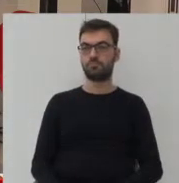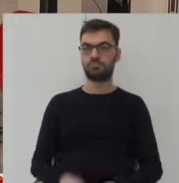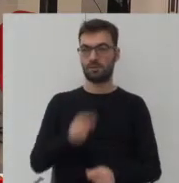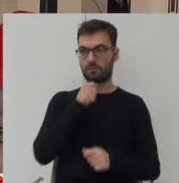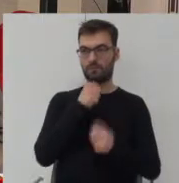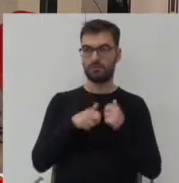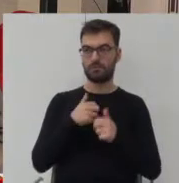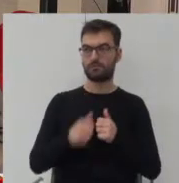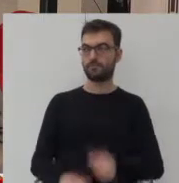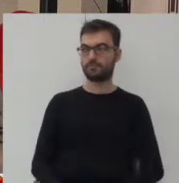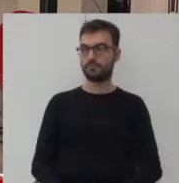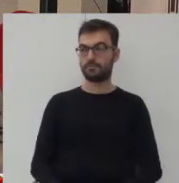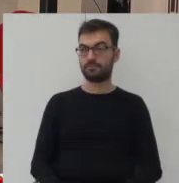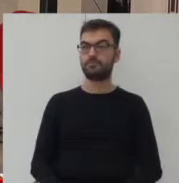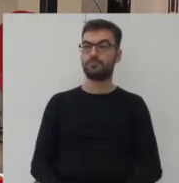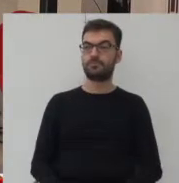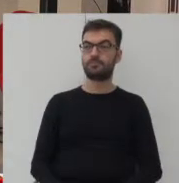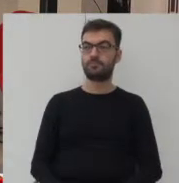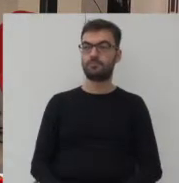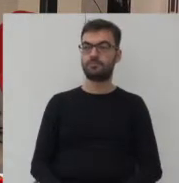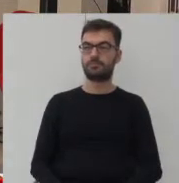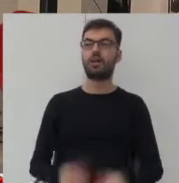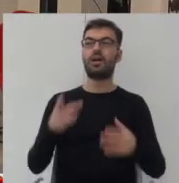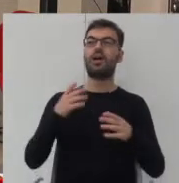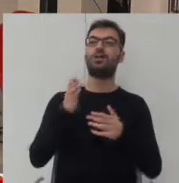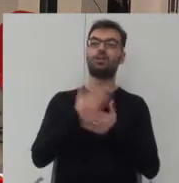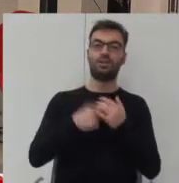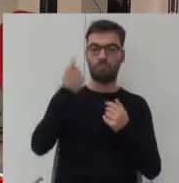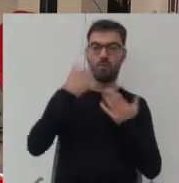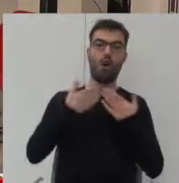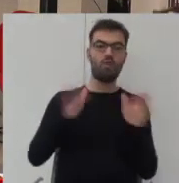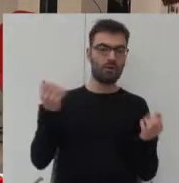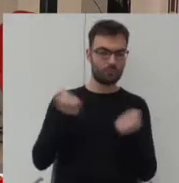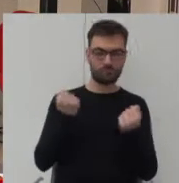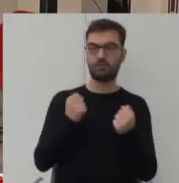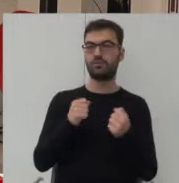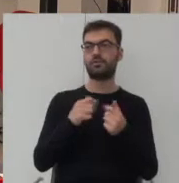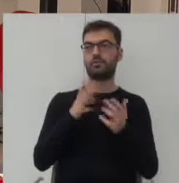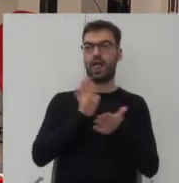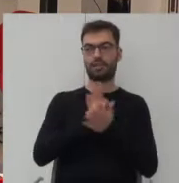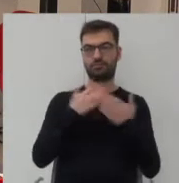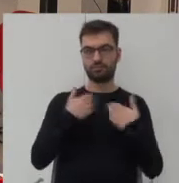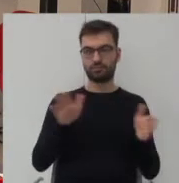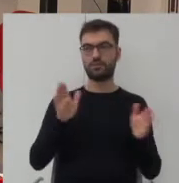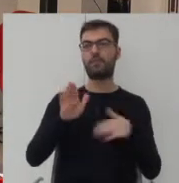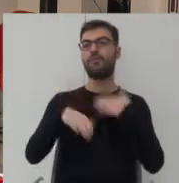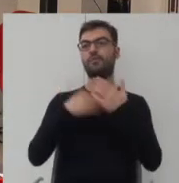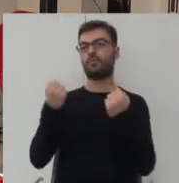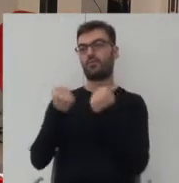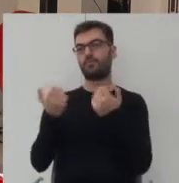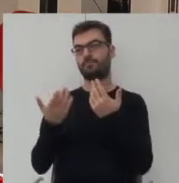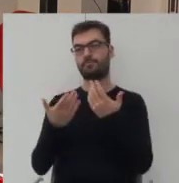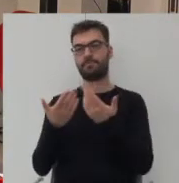konkursie jakby od takich bardzo otwartych, od takiego bardzo otwartego charakteru po takie właśnie